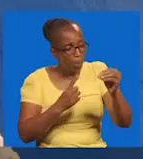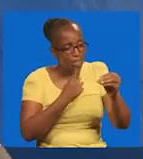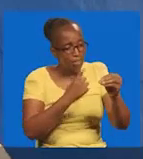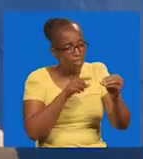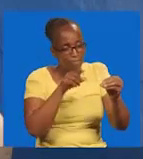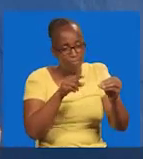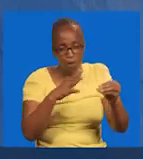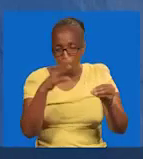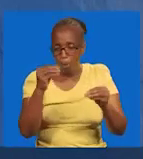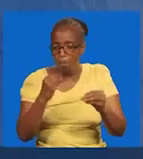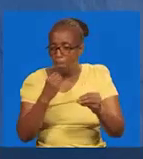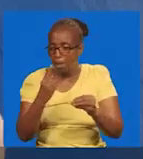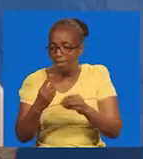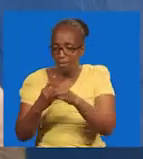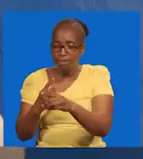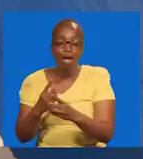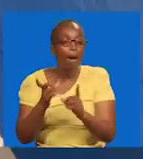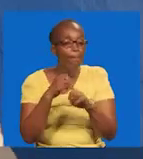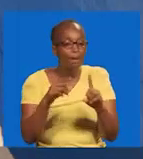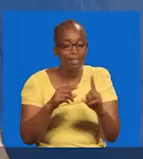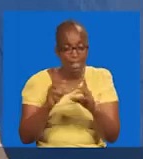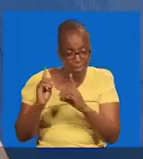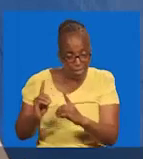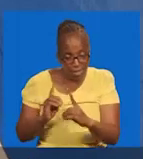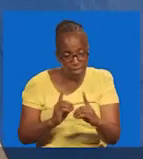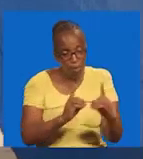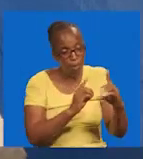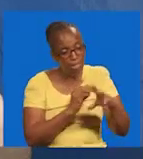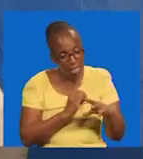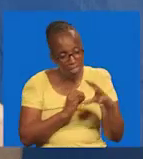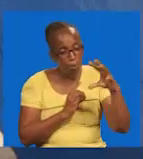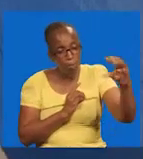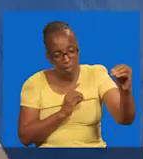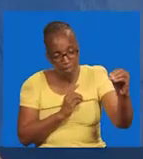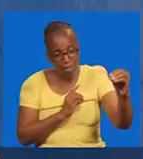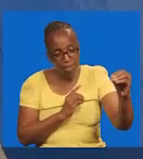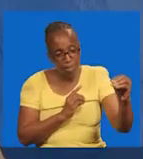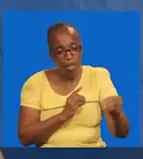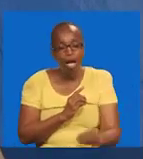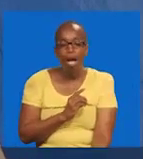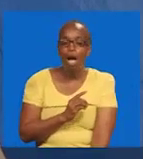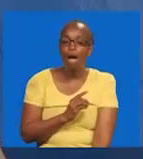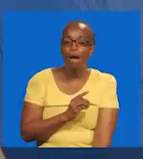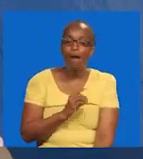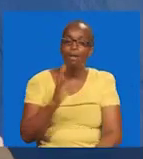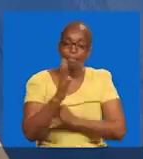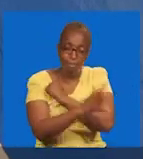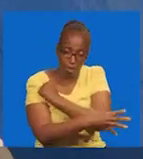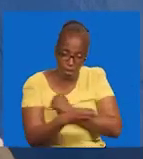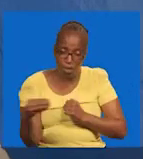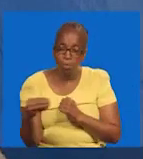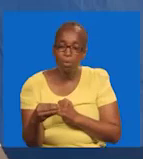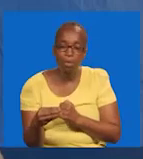Tuseme hivi. Yende ni museme hivi. Wanafunzi wake. Waliweza na kufika. Na